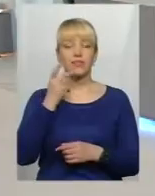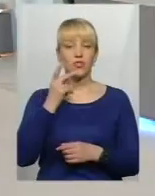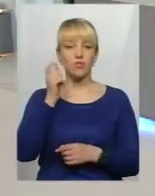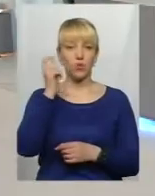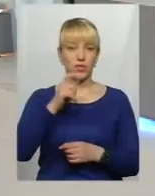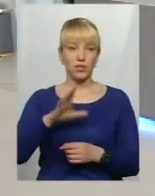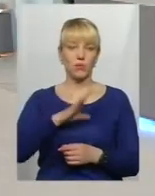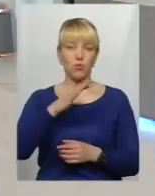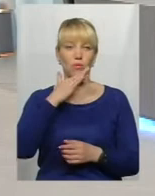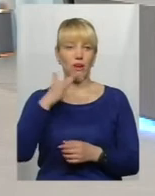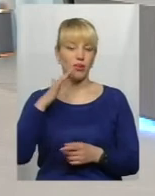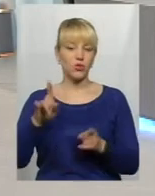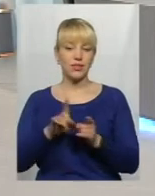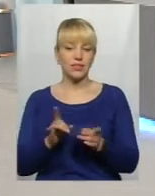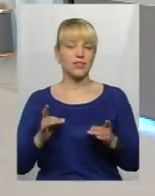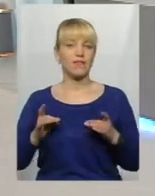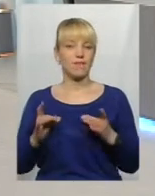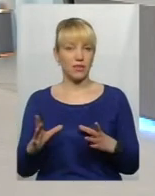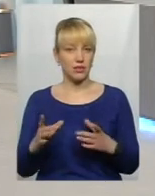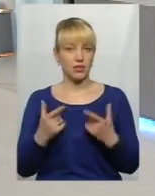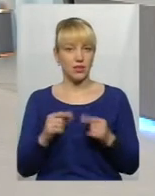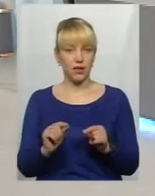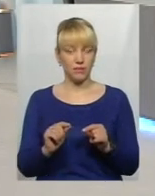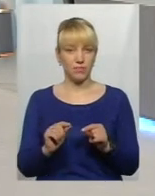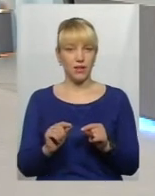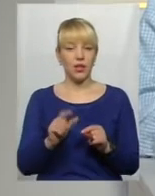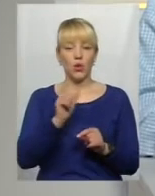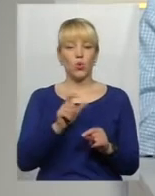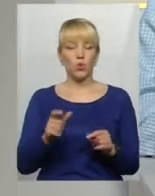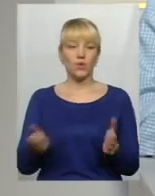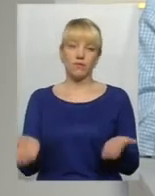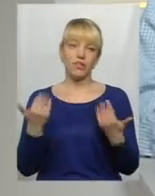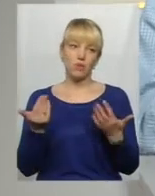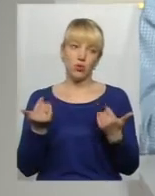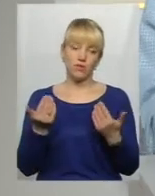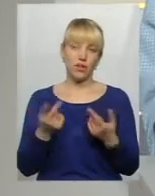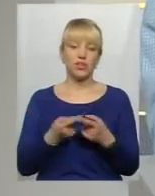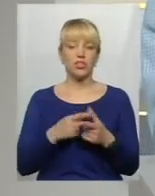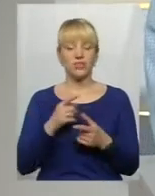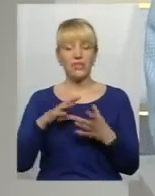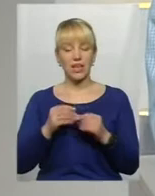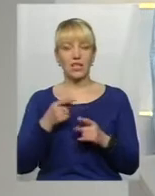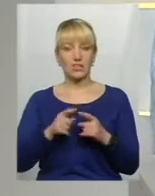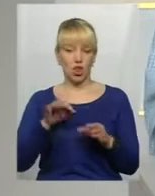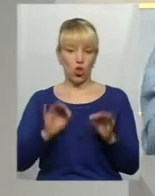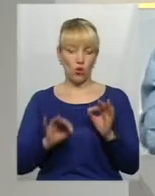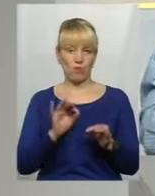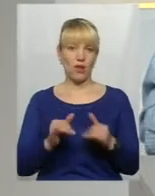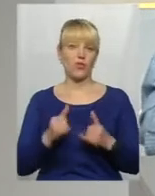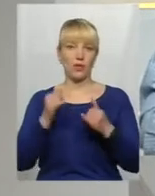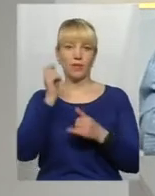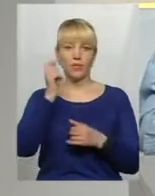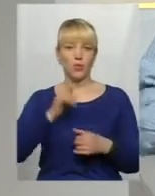багато якихось таких свят, на які люди відпочивали? Чи взагалі, наскільки це нормальне явище для